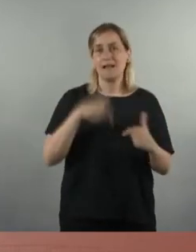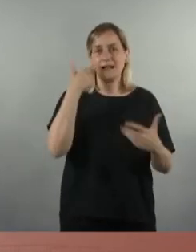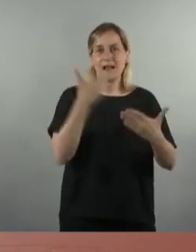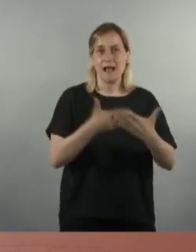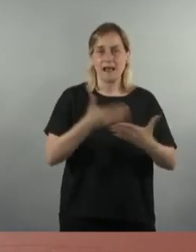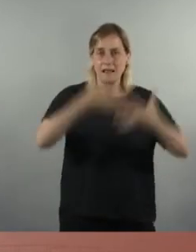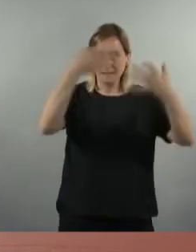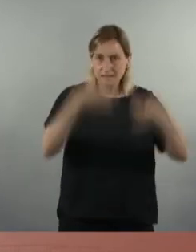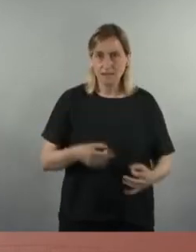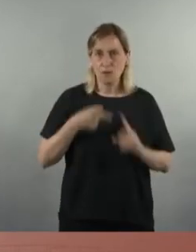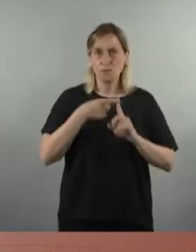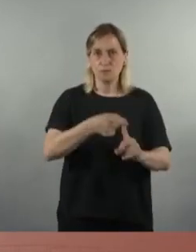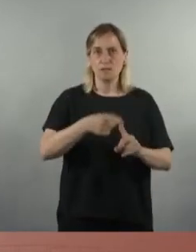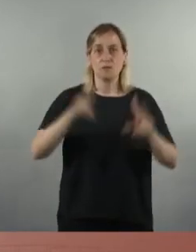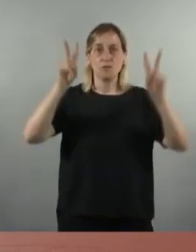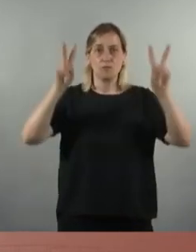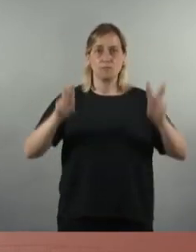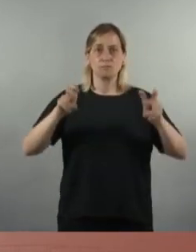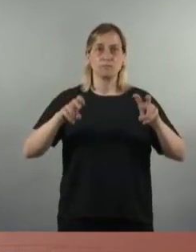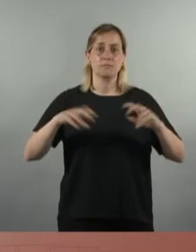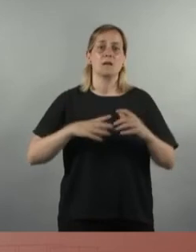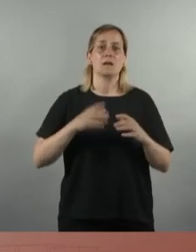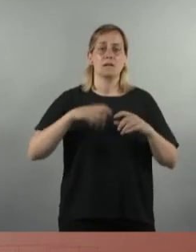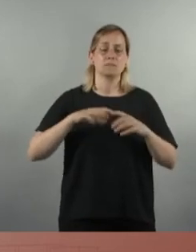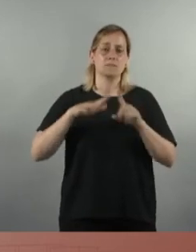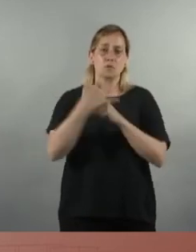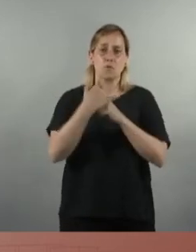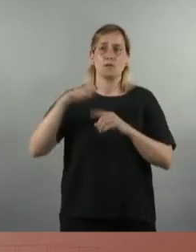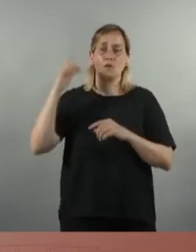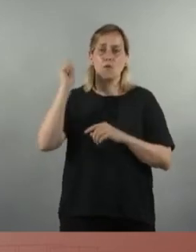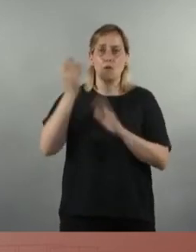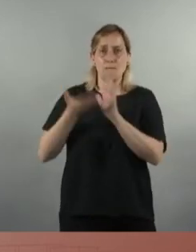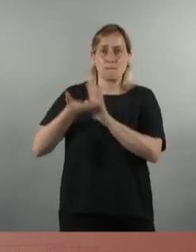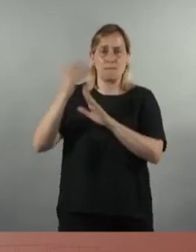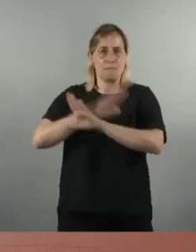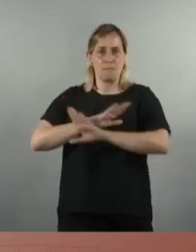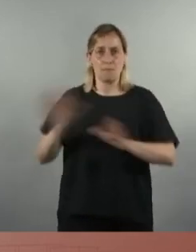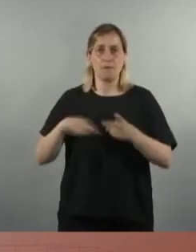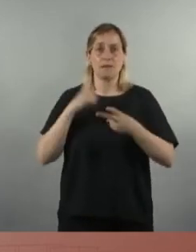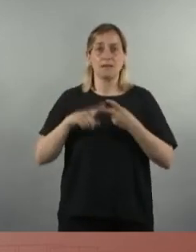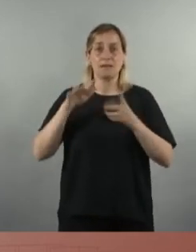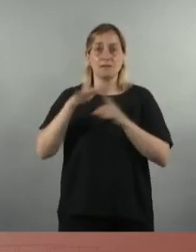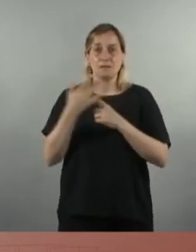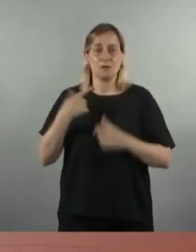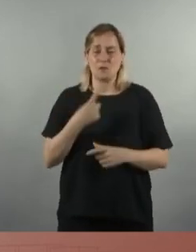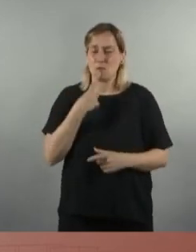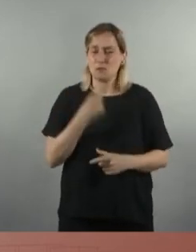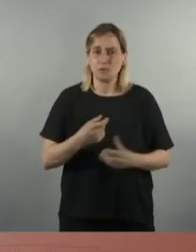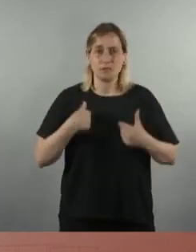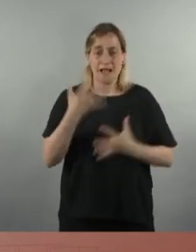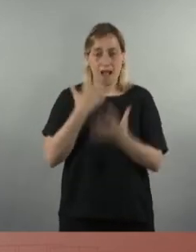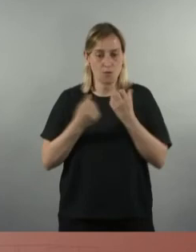per punxar la bombolla dels lloguers i punxar la bombolla que fa que sigui tan costós